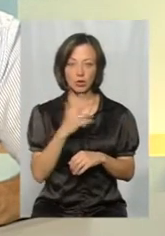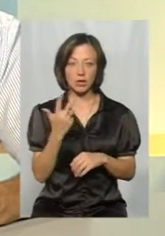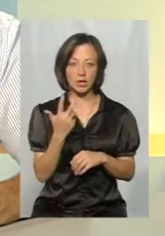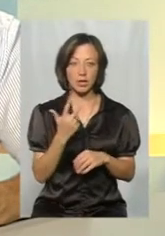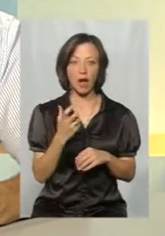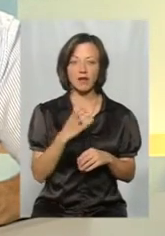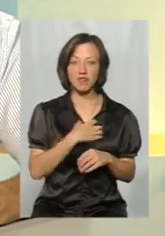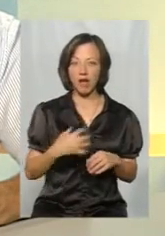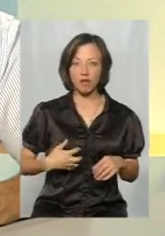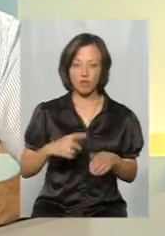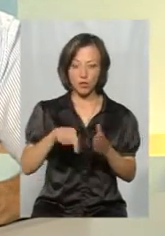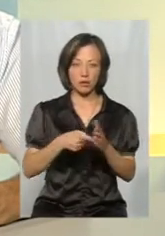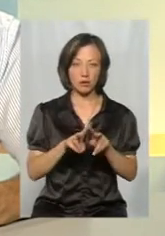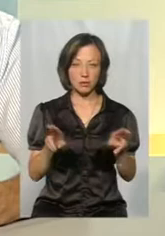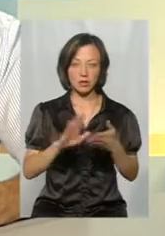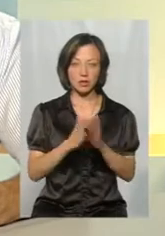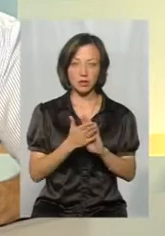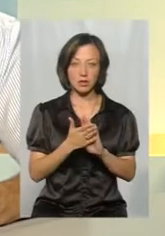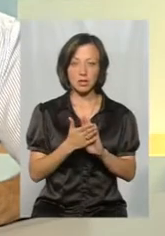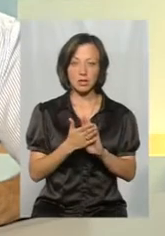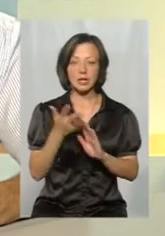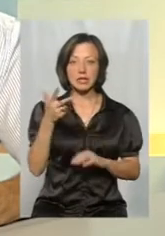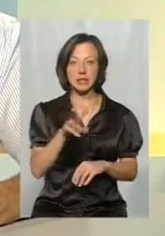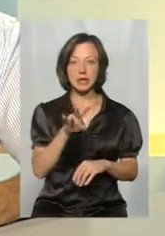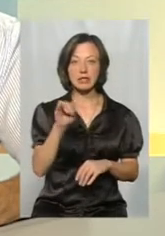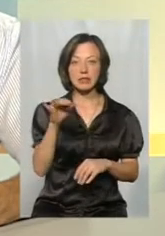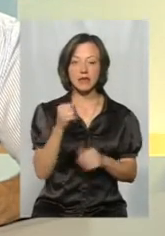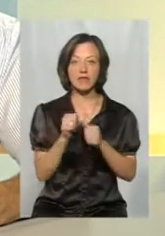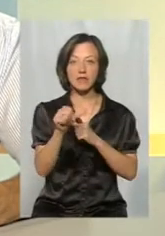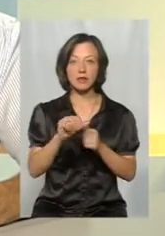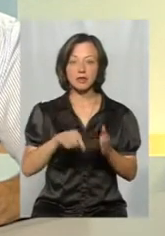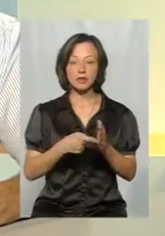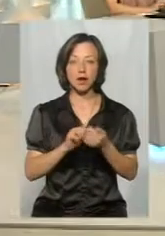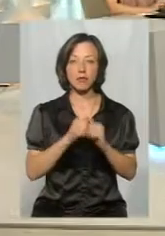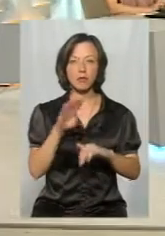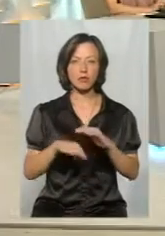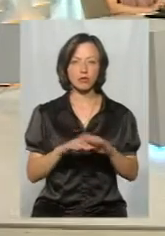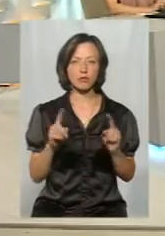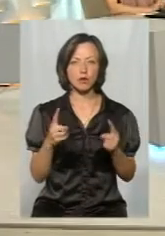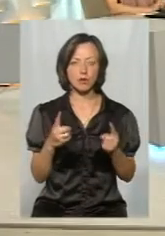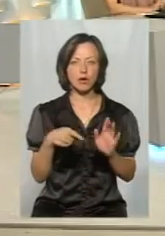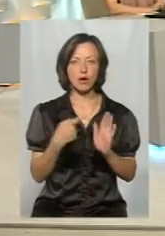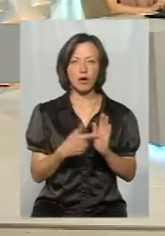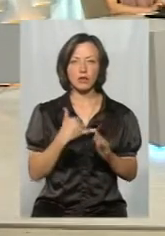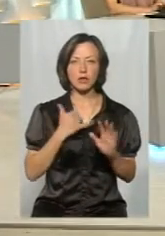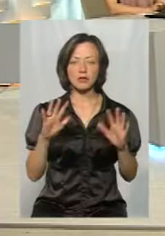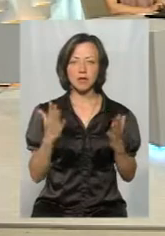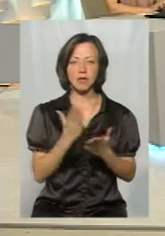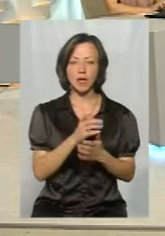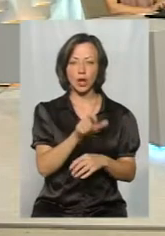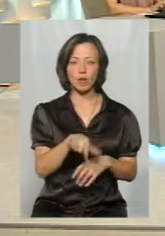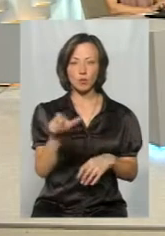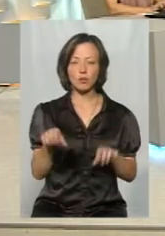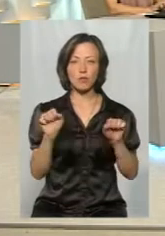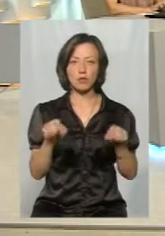А славуті аналогічна ситуація, в нас ці три ліцеї виключення зробили для міста Кам'янце-Подільського. А розумієте, в нас випад, що є люди,